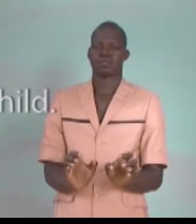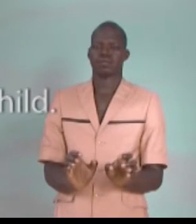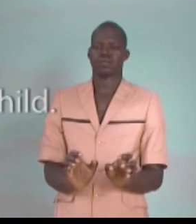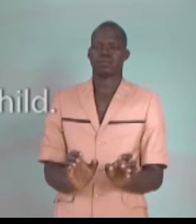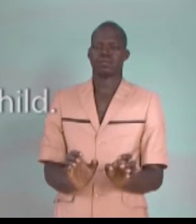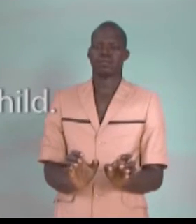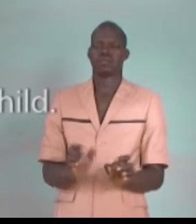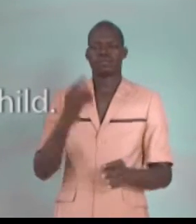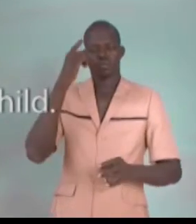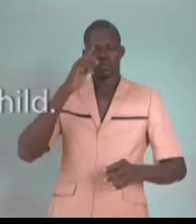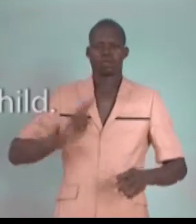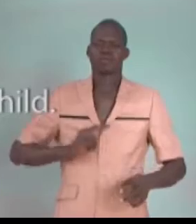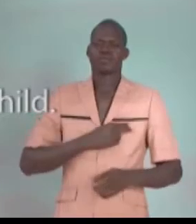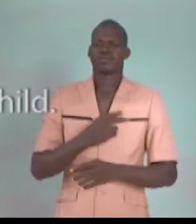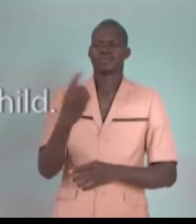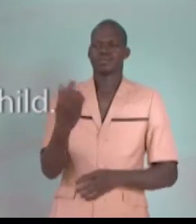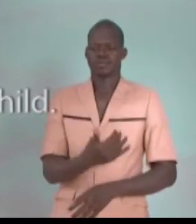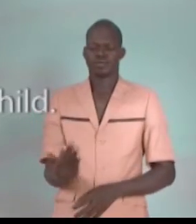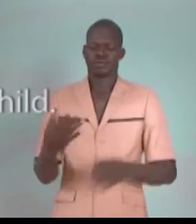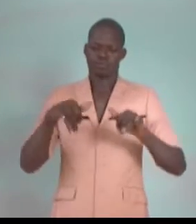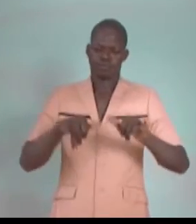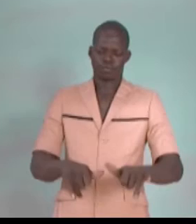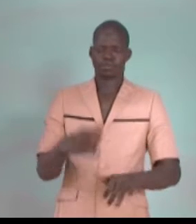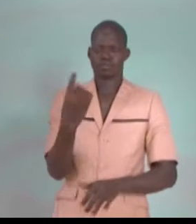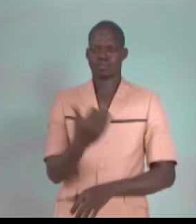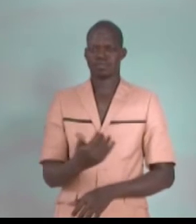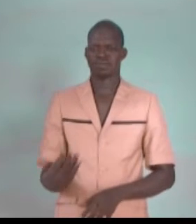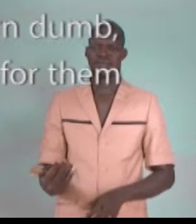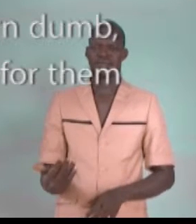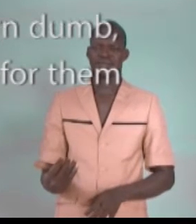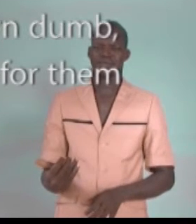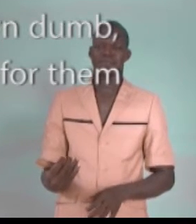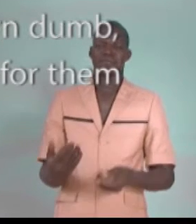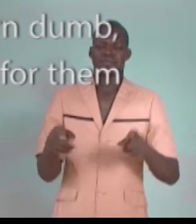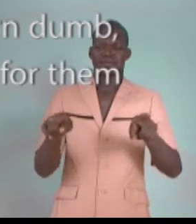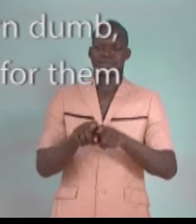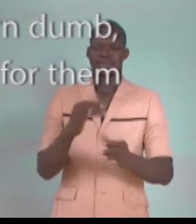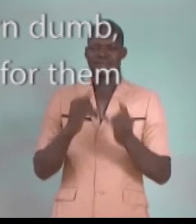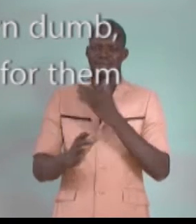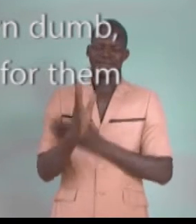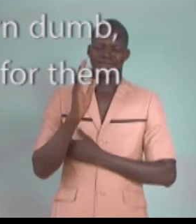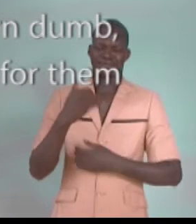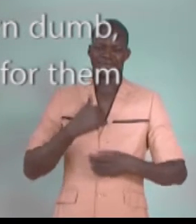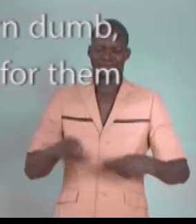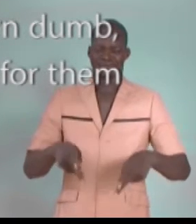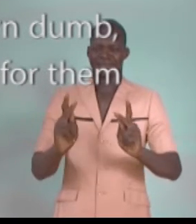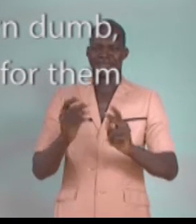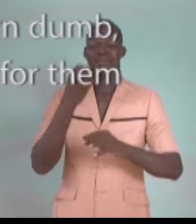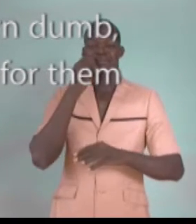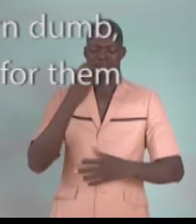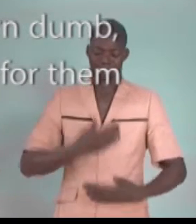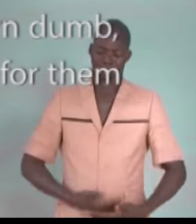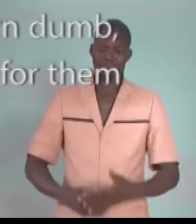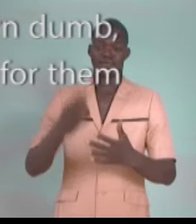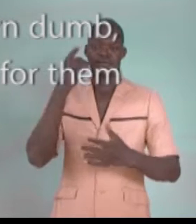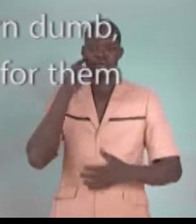Pour nous, un enfant reste un enfant. Même si Dieu a permis qu'elle naisse sourde